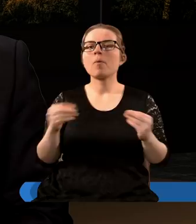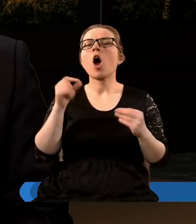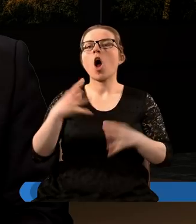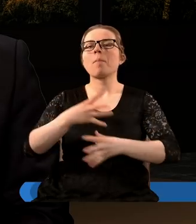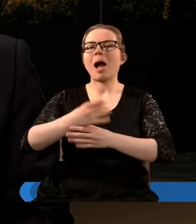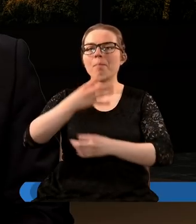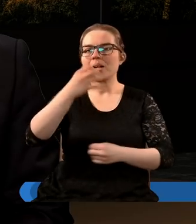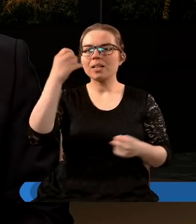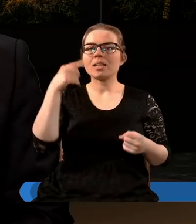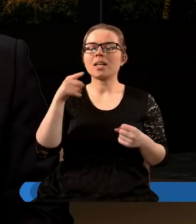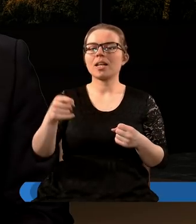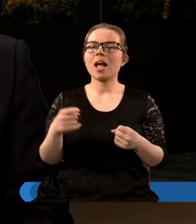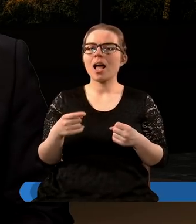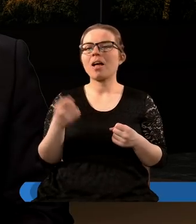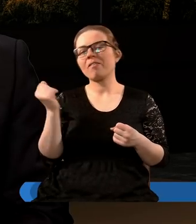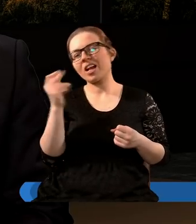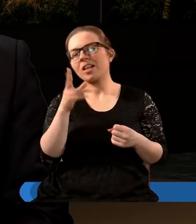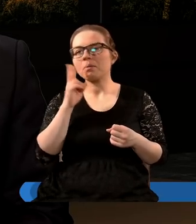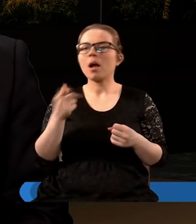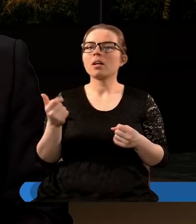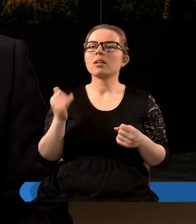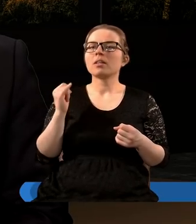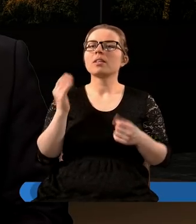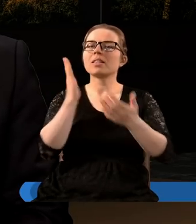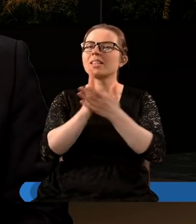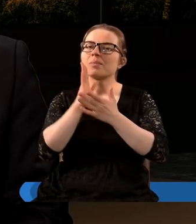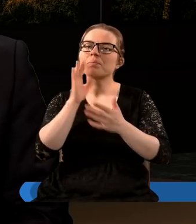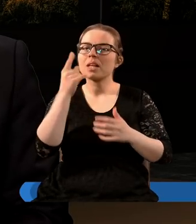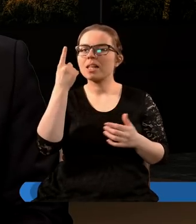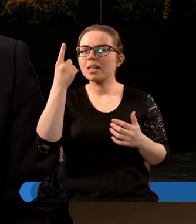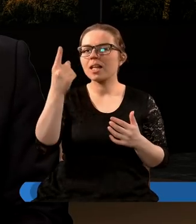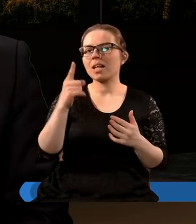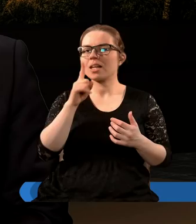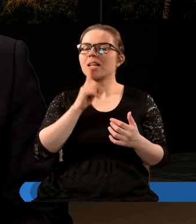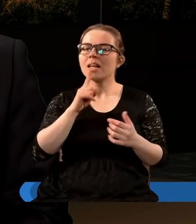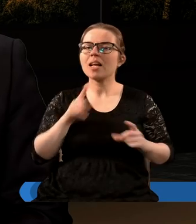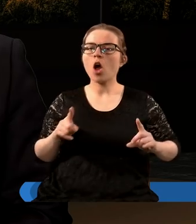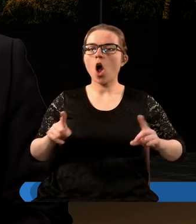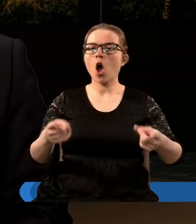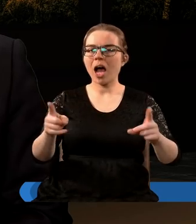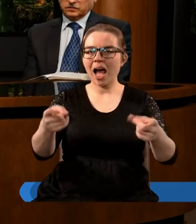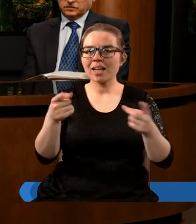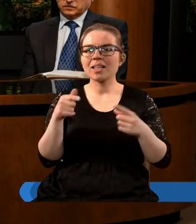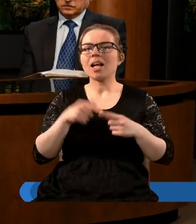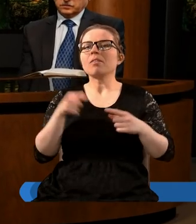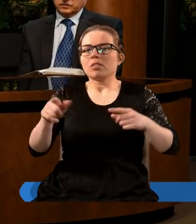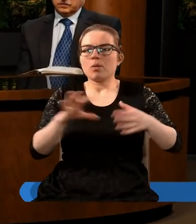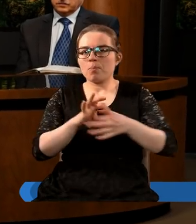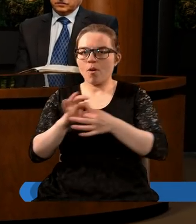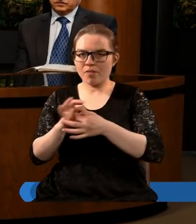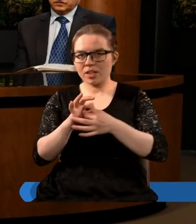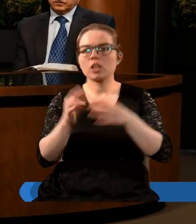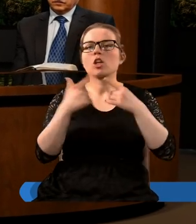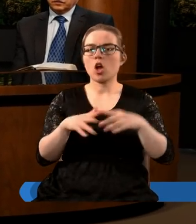Babilonu, tej matki, sztecznic, odnieść do jakiejś tylko jednej religijnej organizacji, czy do jednego